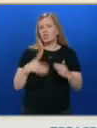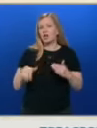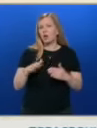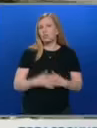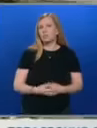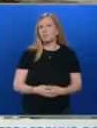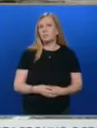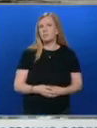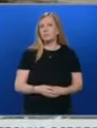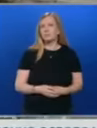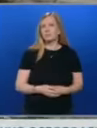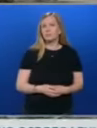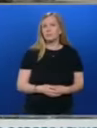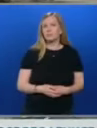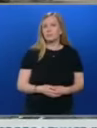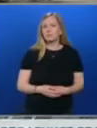в репортажа.